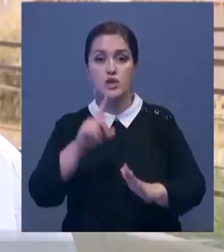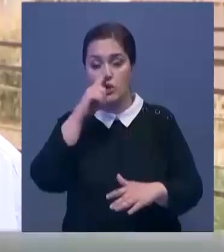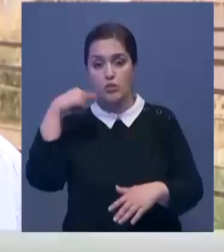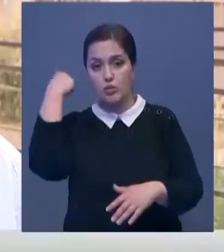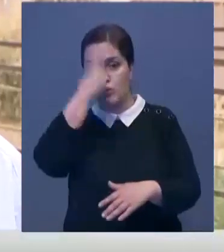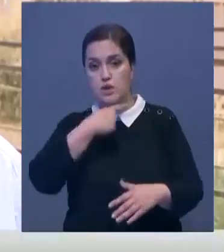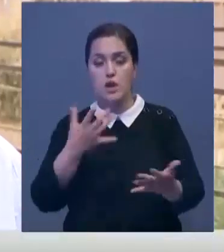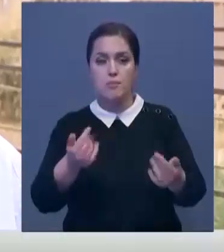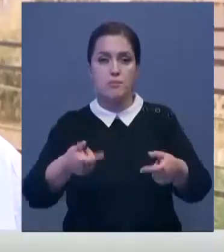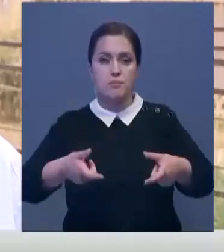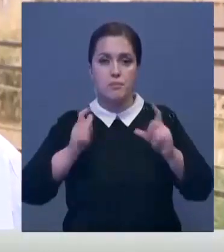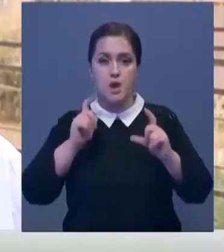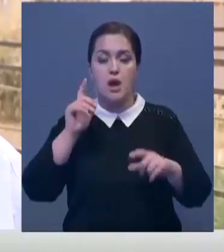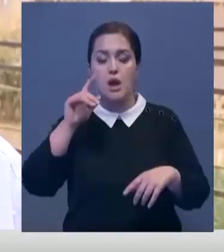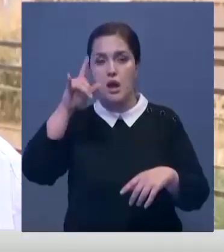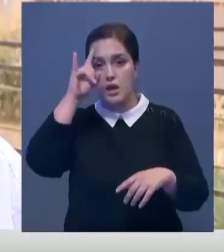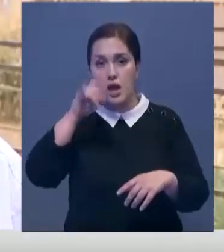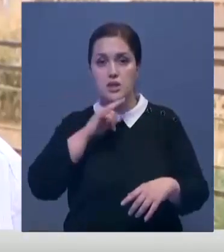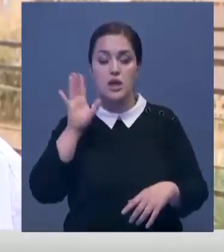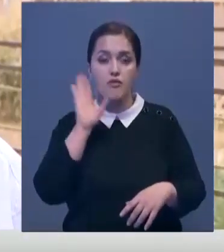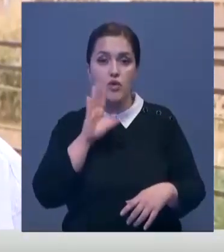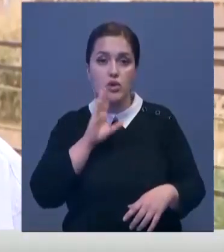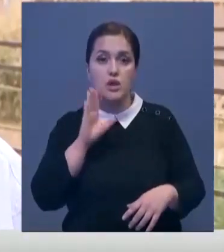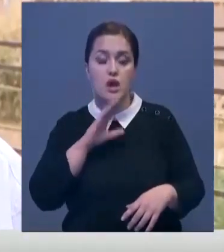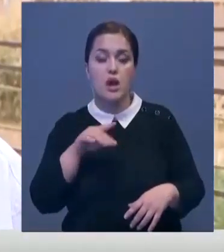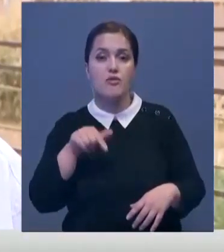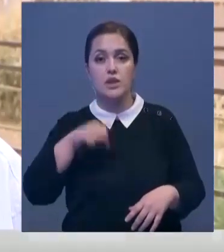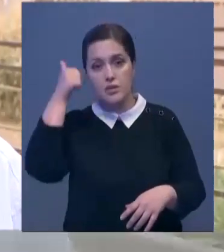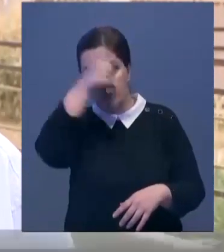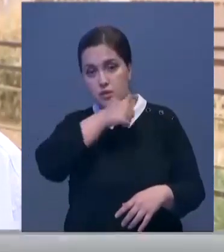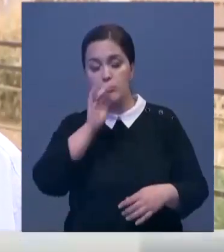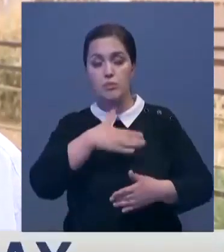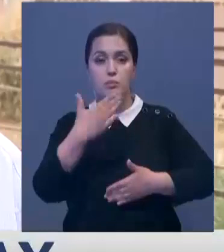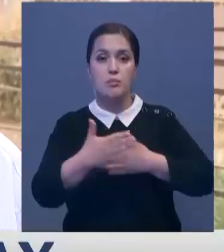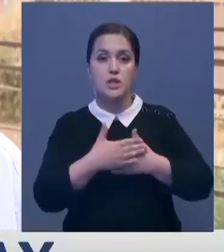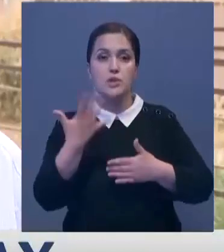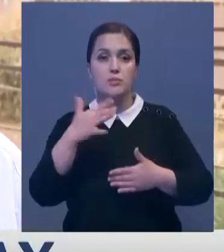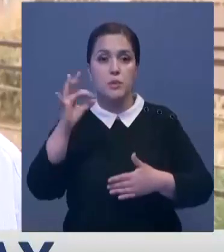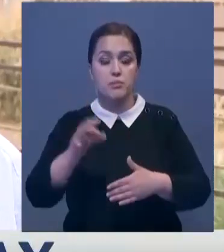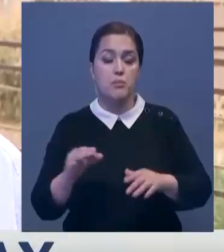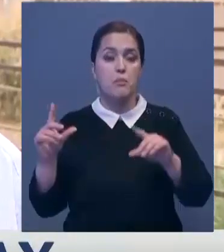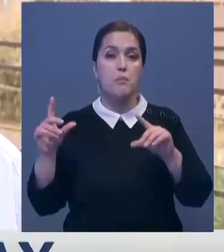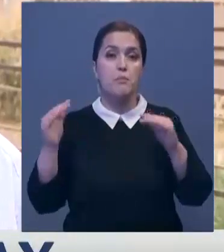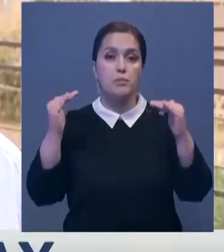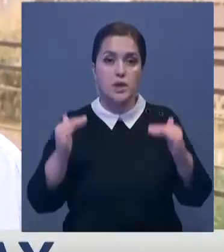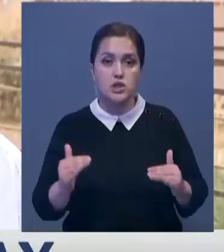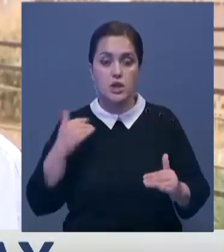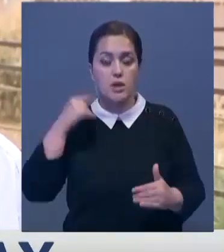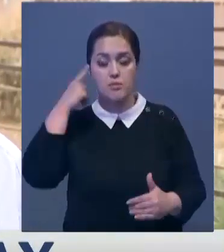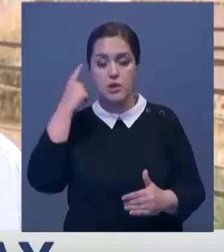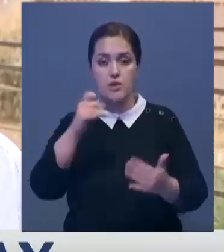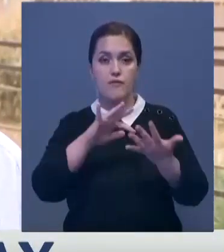получили уведомление от Казводхоза о том, что воды в каналах в этом году будет почти наполовину меньше. Мы предупредили об этом